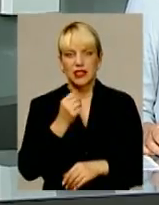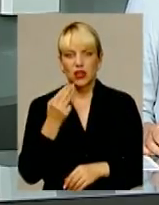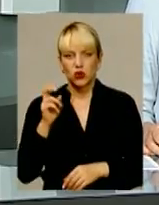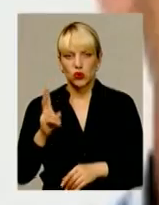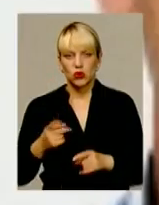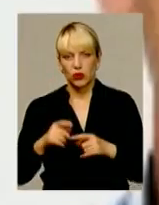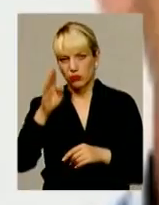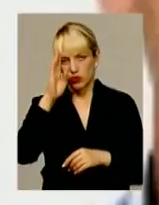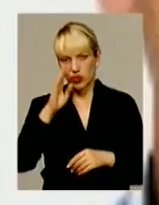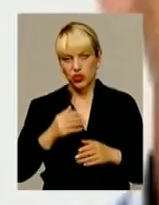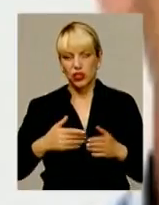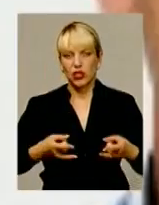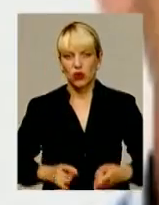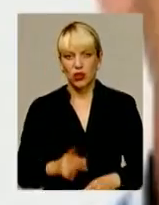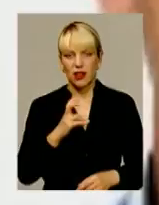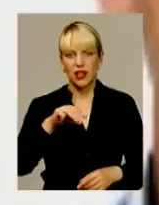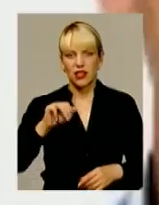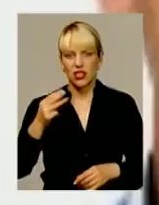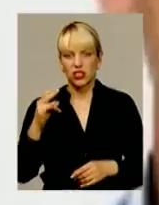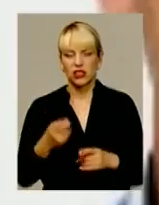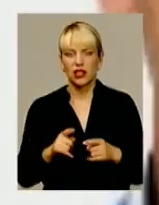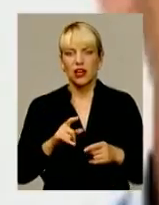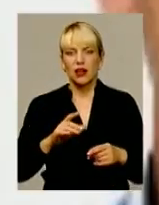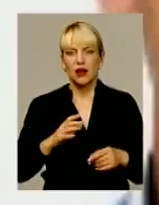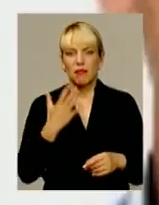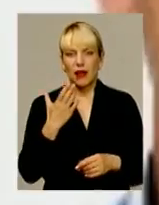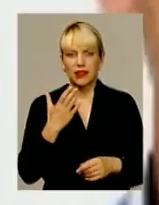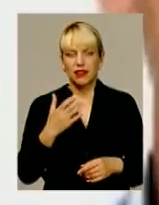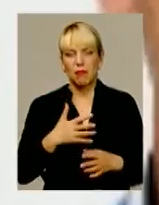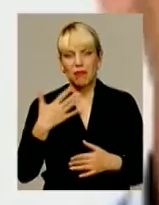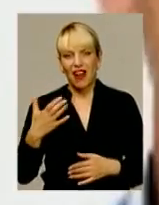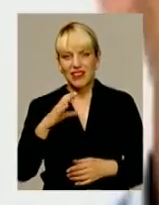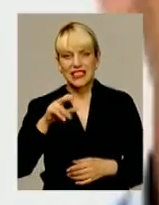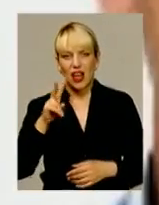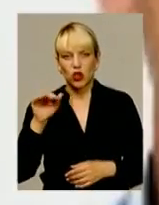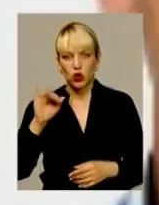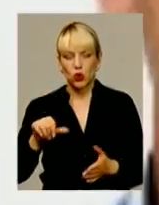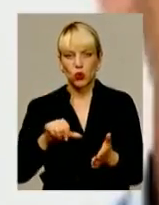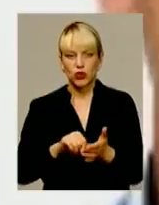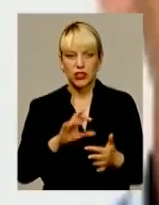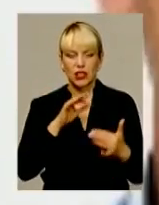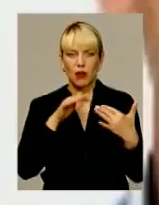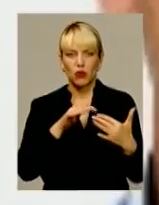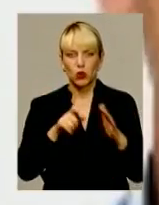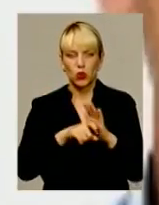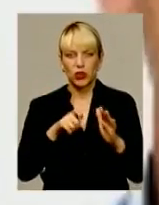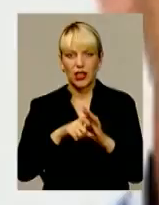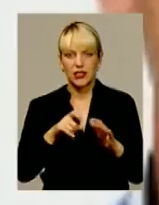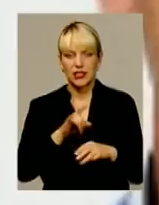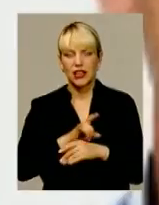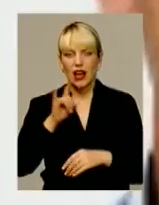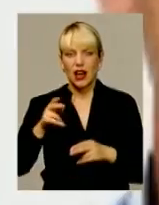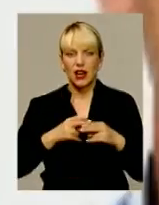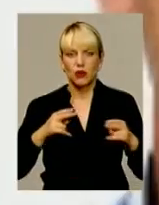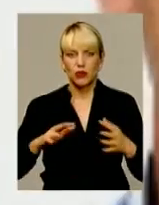Він родом з Нетішина, боєць колишнього 5-го батальйону «Правий сектор». Учасник боїв за Донецький аеропорт та селище Піски